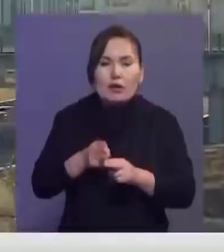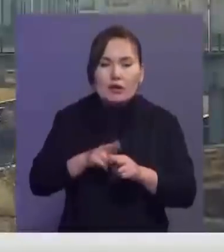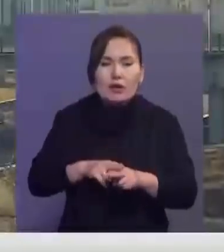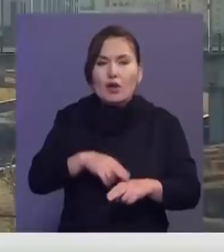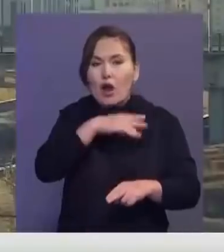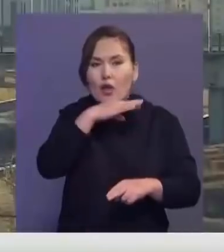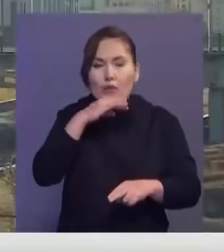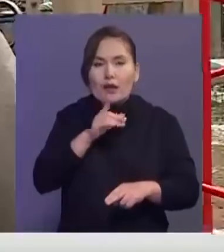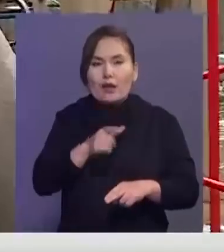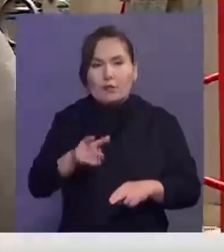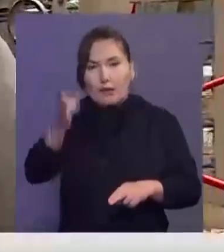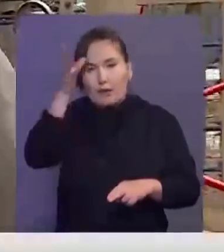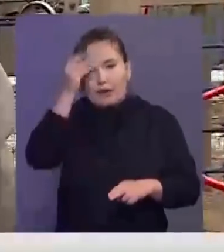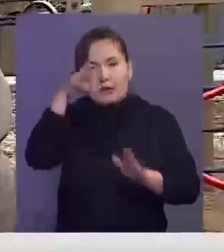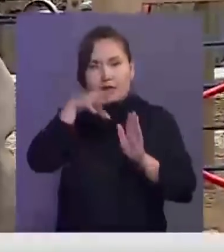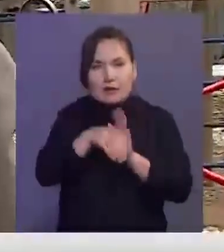пікірі ескерледі.